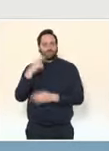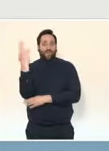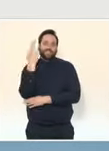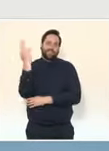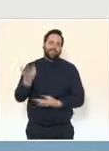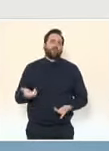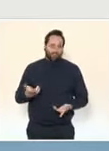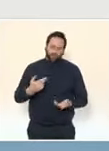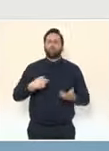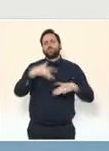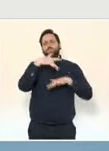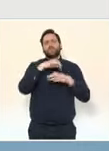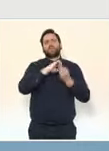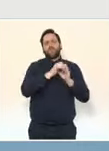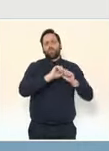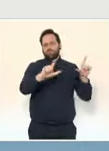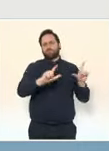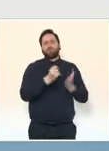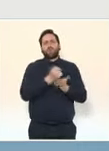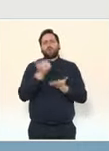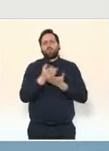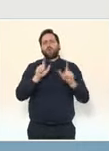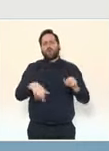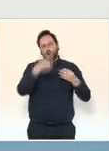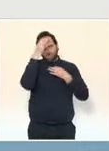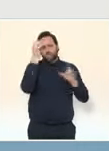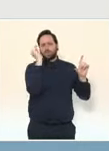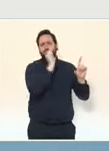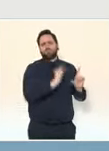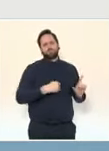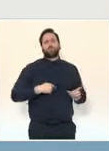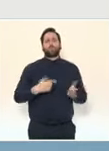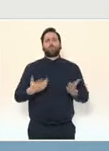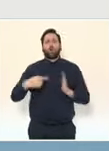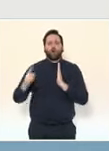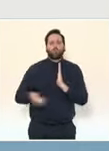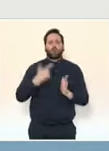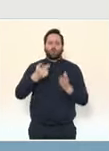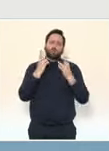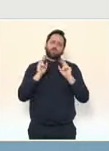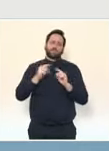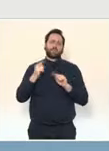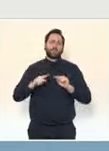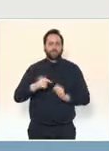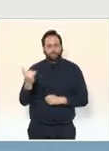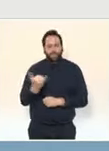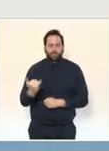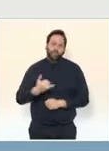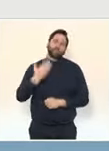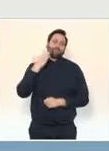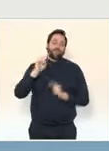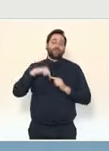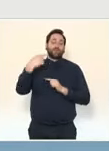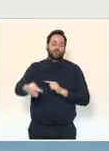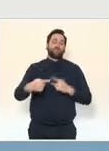Internet. Je ne rentre pas dans tous les détails, mais comme vous le savez, dans la période actuelle qui s'achève le 2 mai, les examens ont été